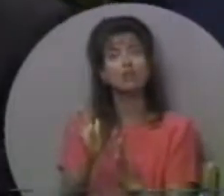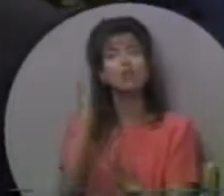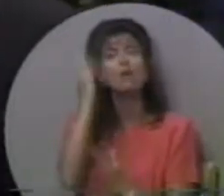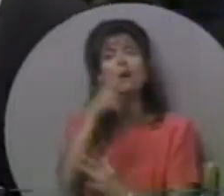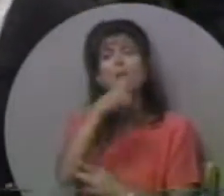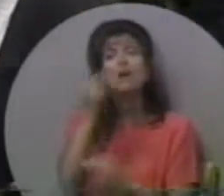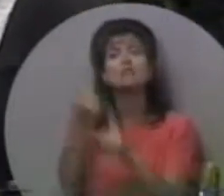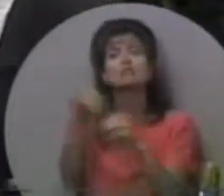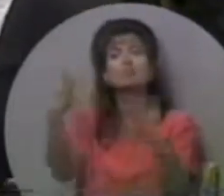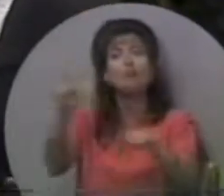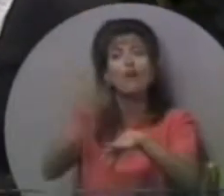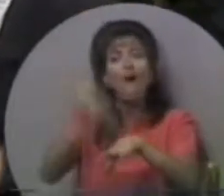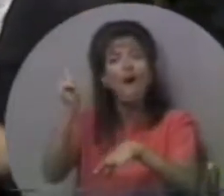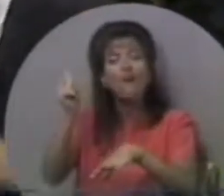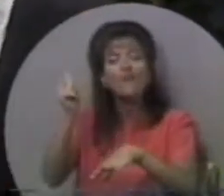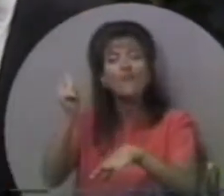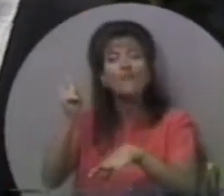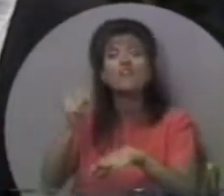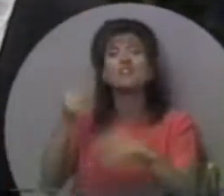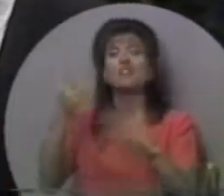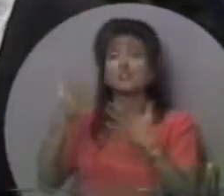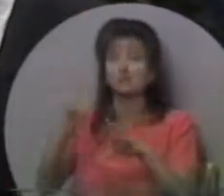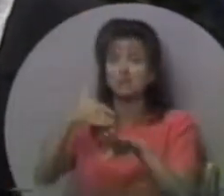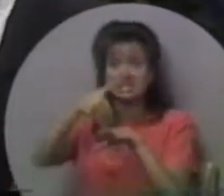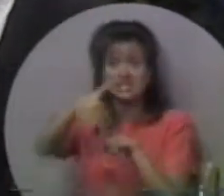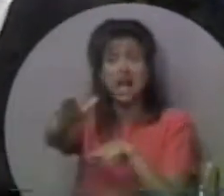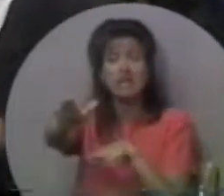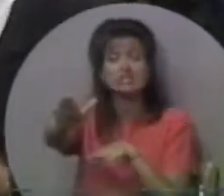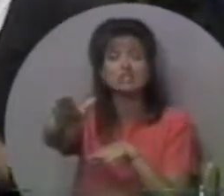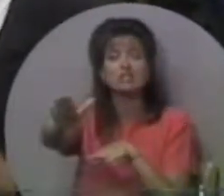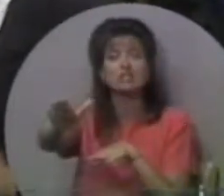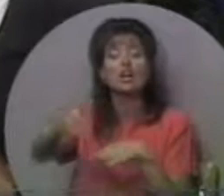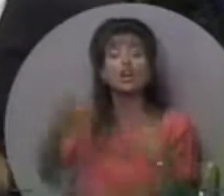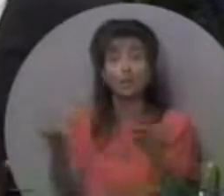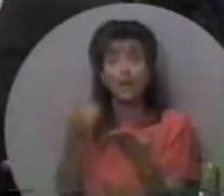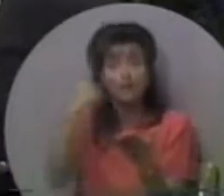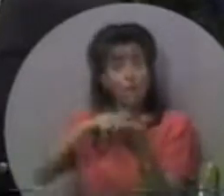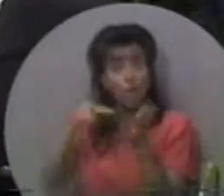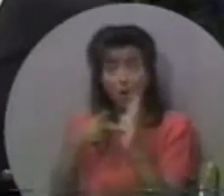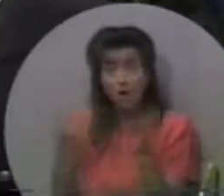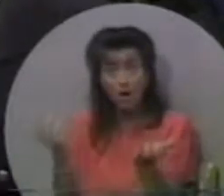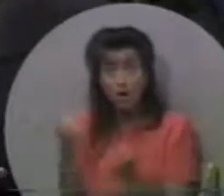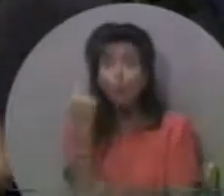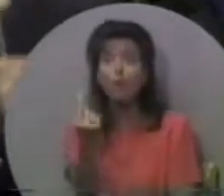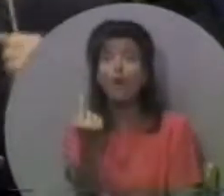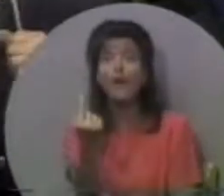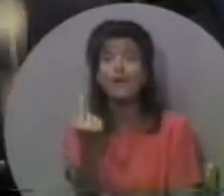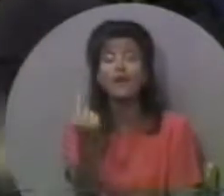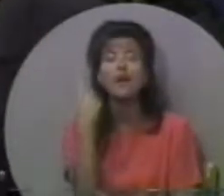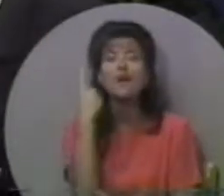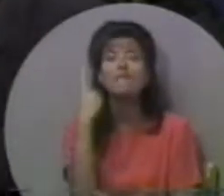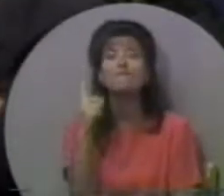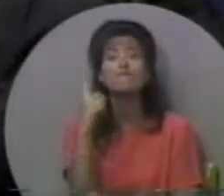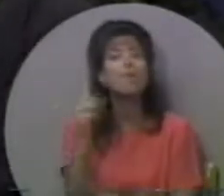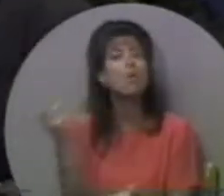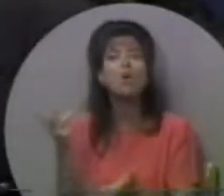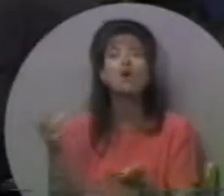християнам, тому що ви покликані, ви були послані, і ви тут для єдиної цілі –